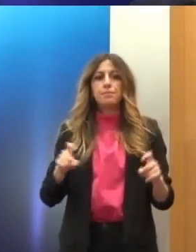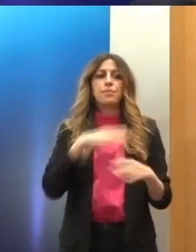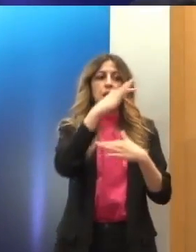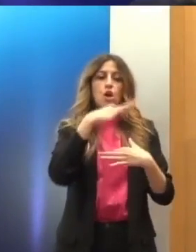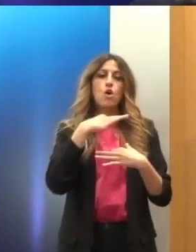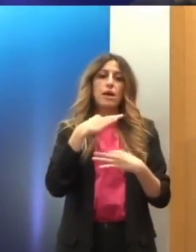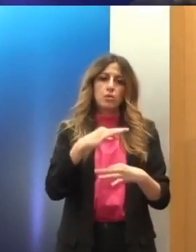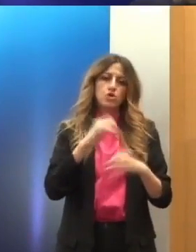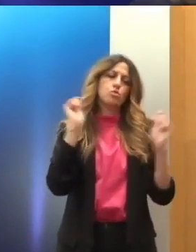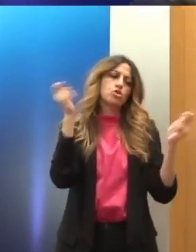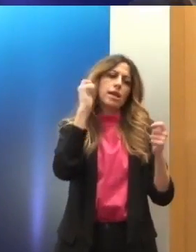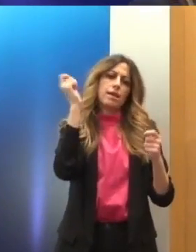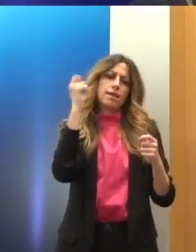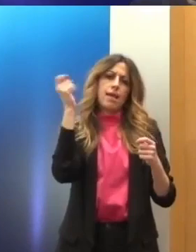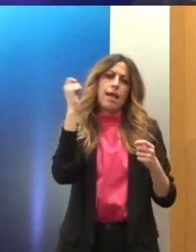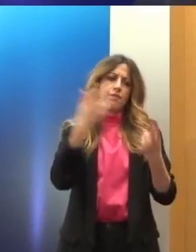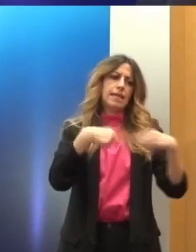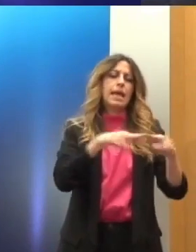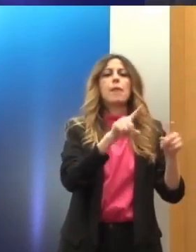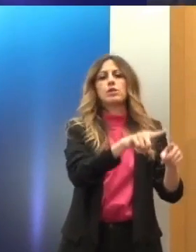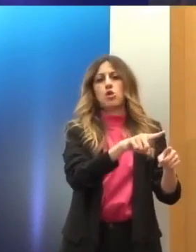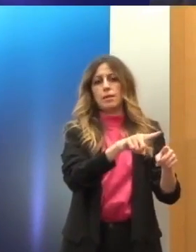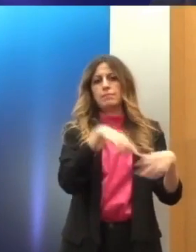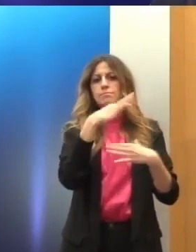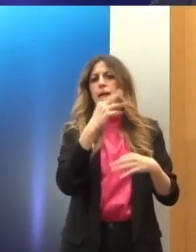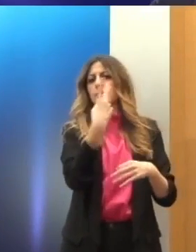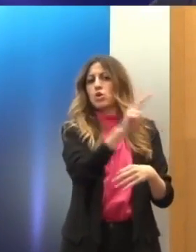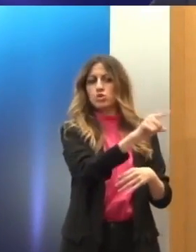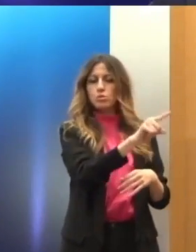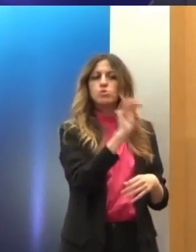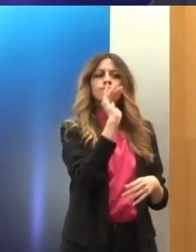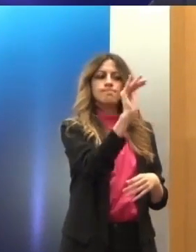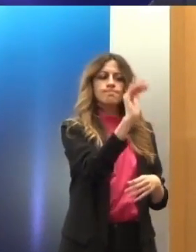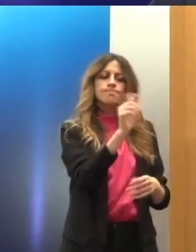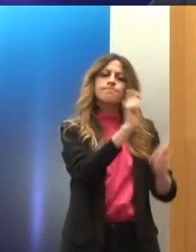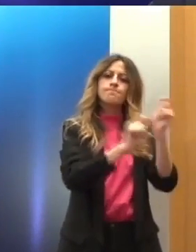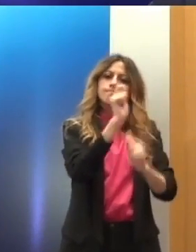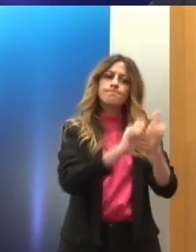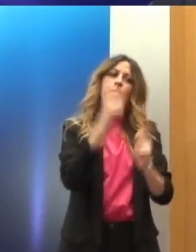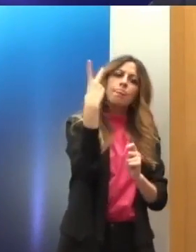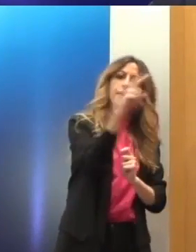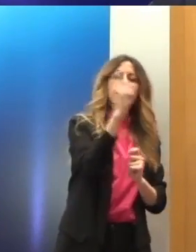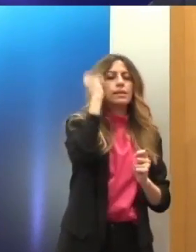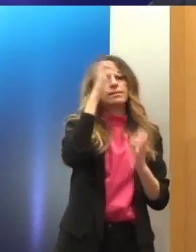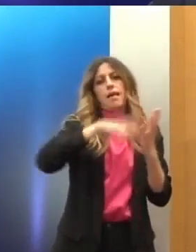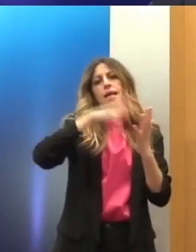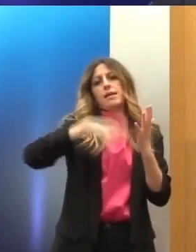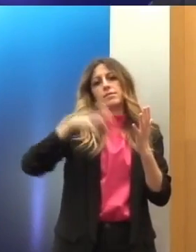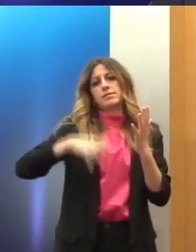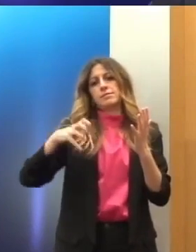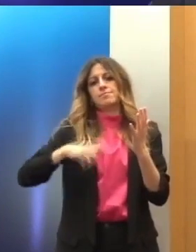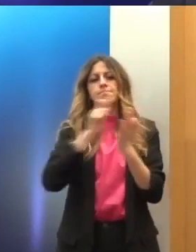η Εθνική Επιτροπή να κάνει τη δική της έκθεση, να σημειώσει τα δικά της χαρακτηριστικά.